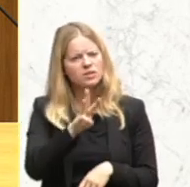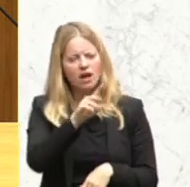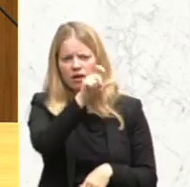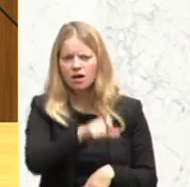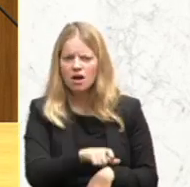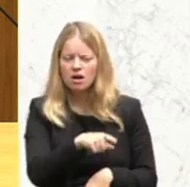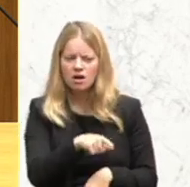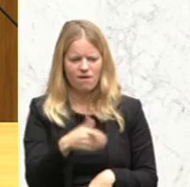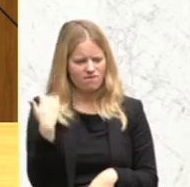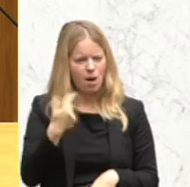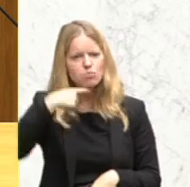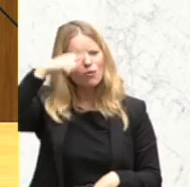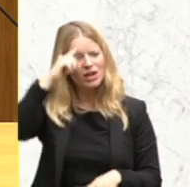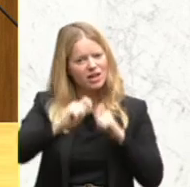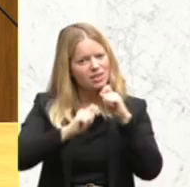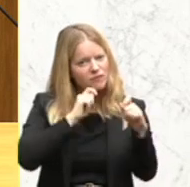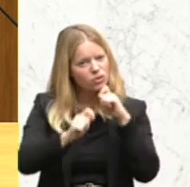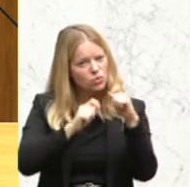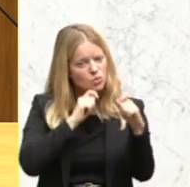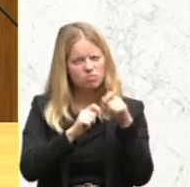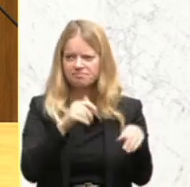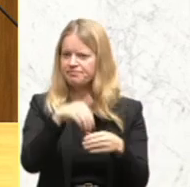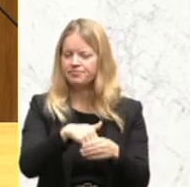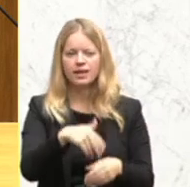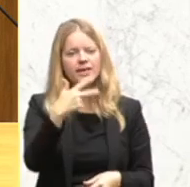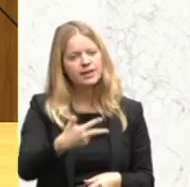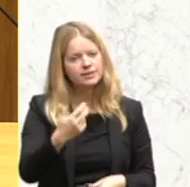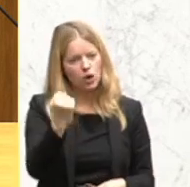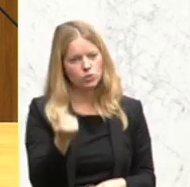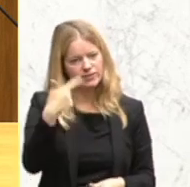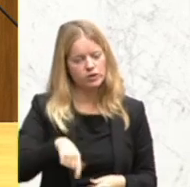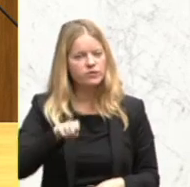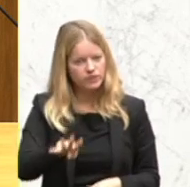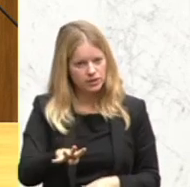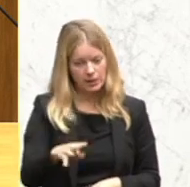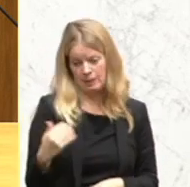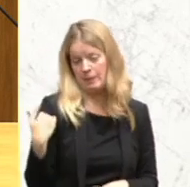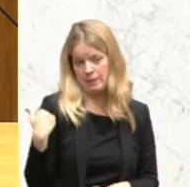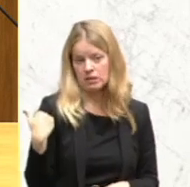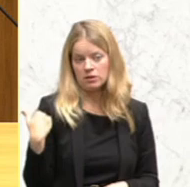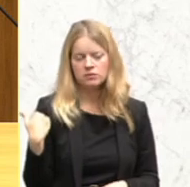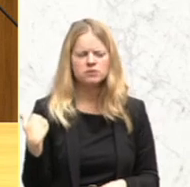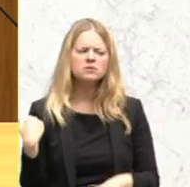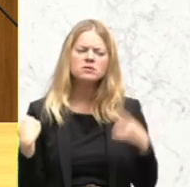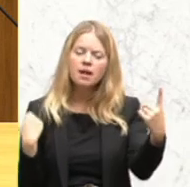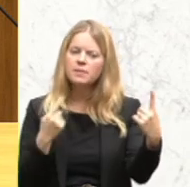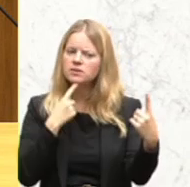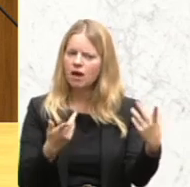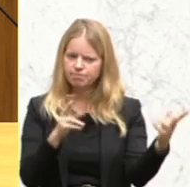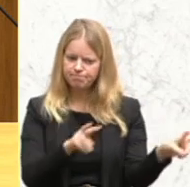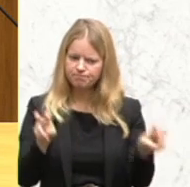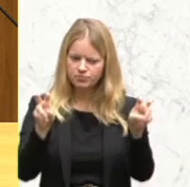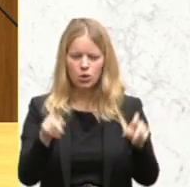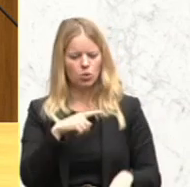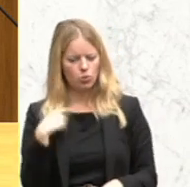in einem Profilinterview sagt, das war am 30. August 2014, also erst kürzlich. Uns stehen